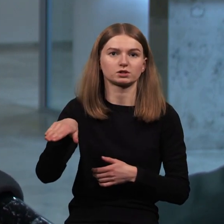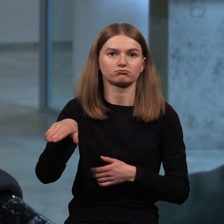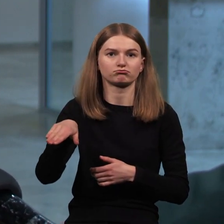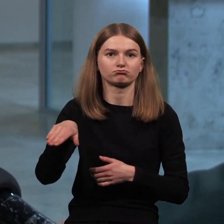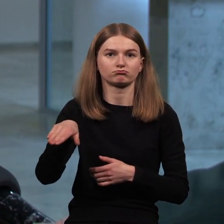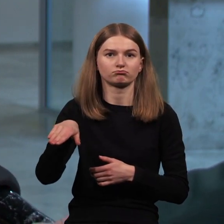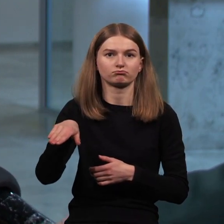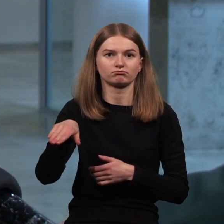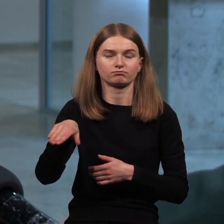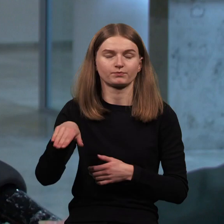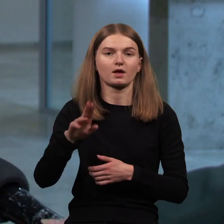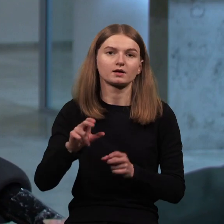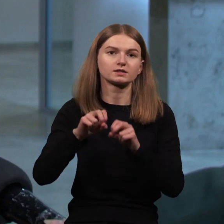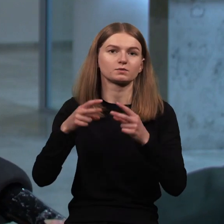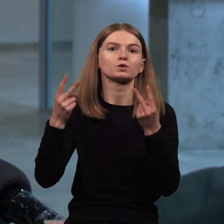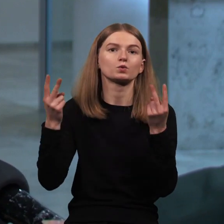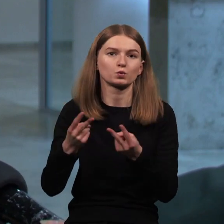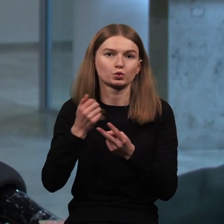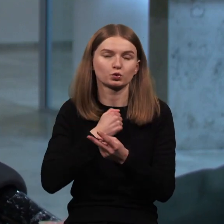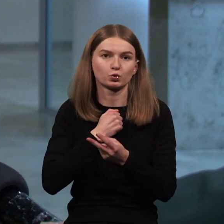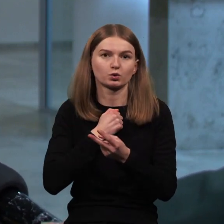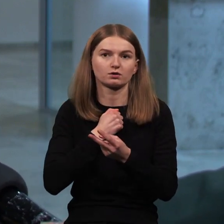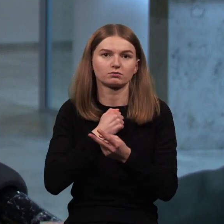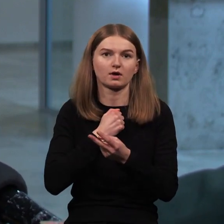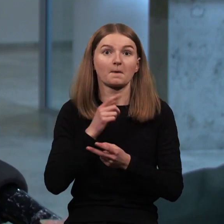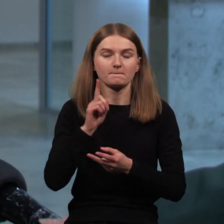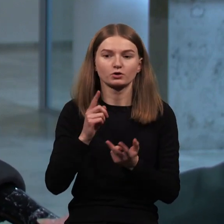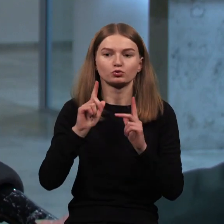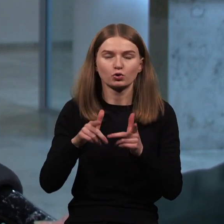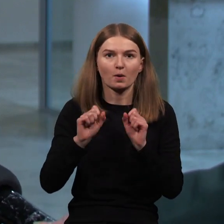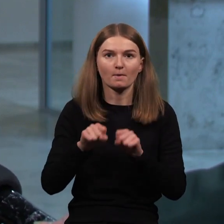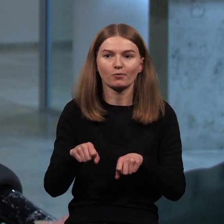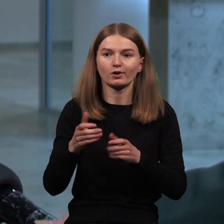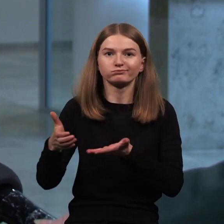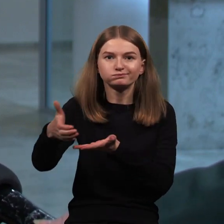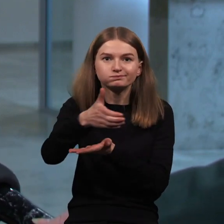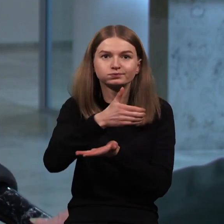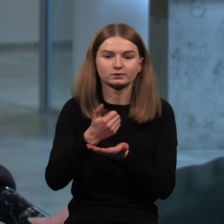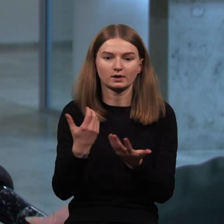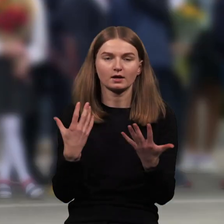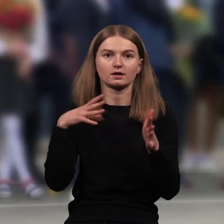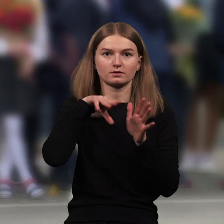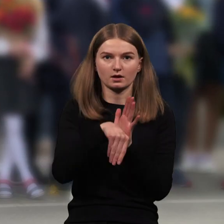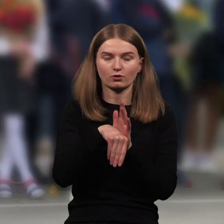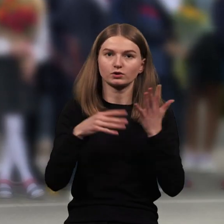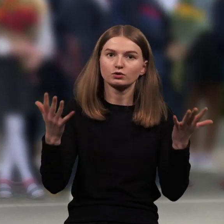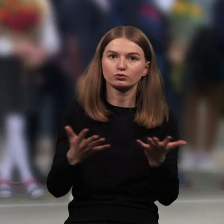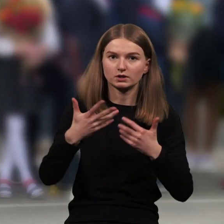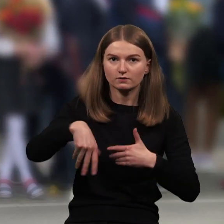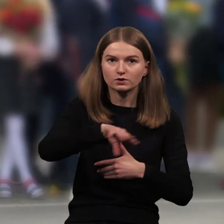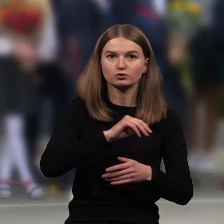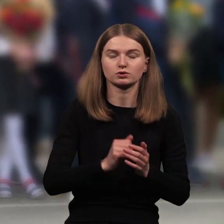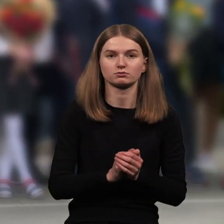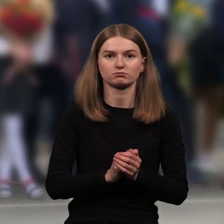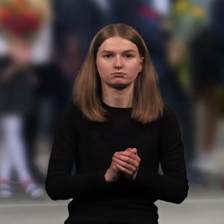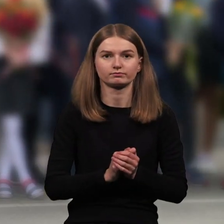realiai galėtų įtraukti ir ugdyti. Tą mes matome sveikato sistemoje yra tokie nuostata ir dabar yra